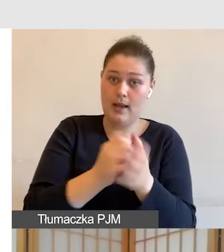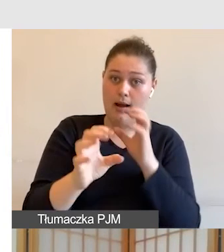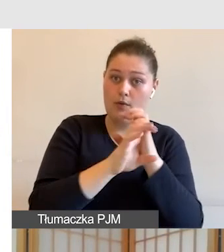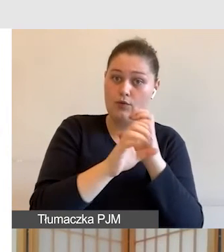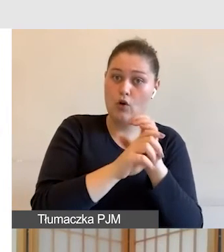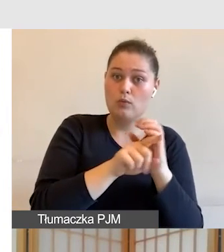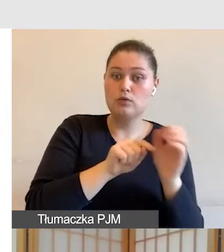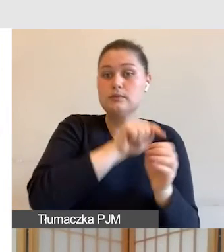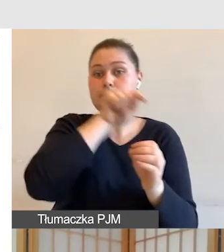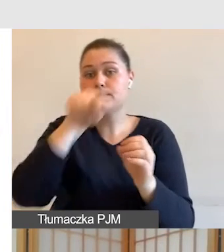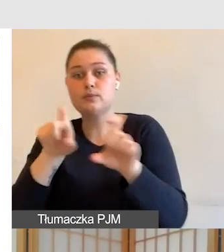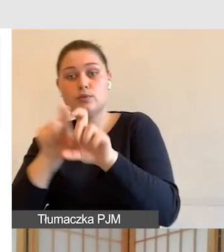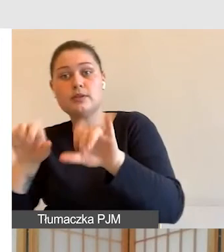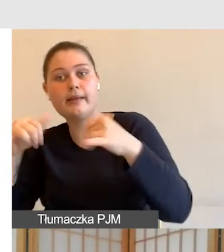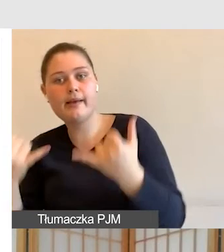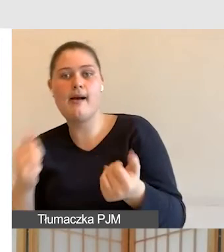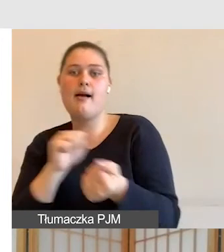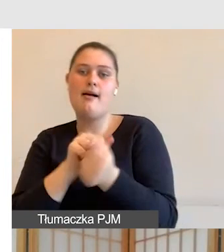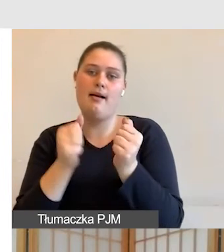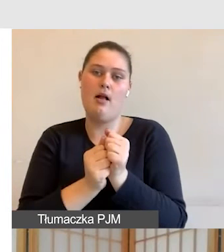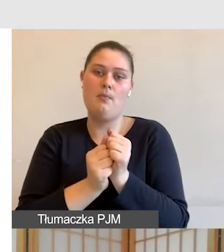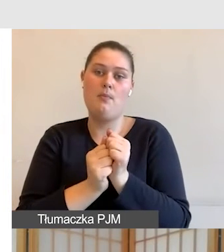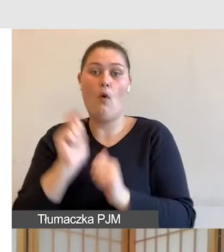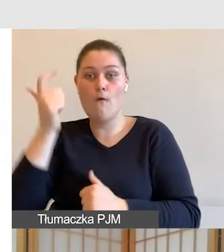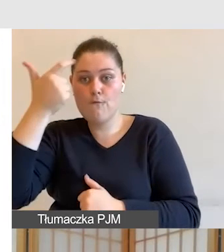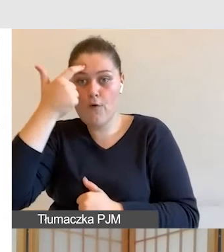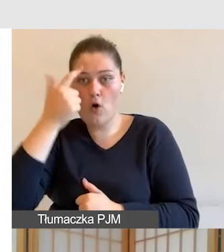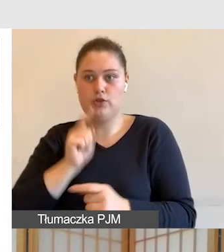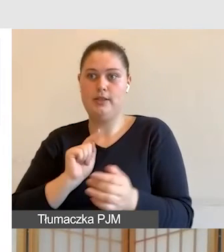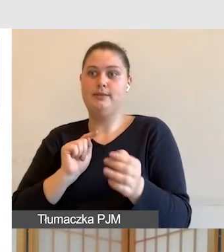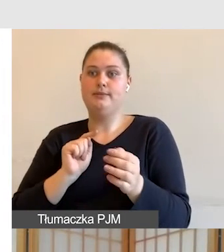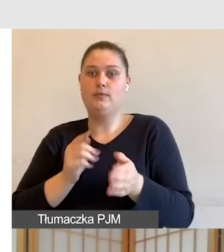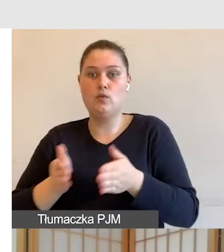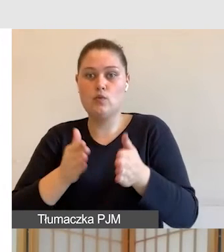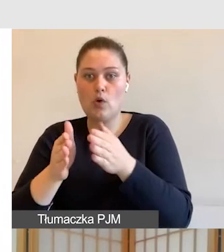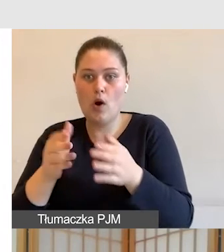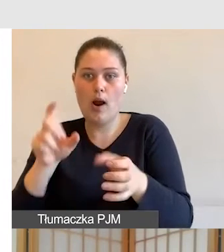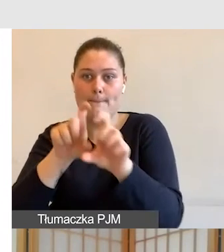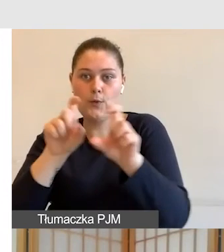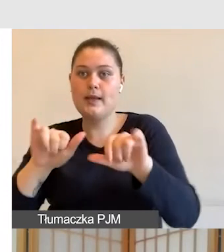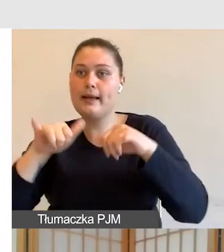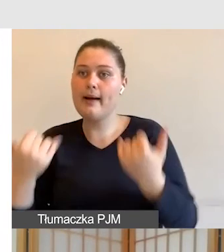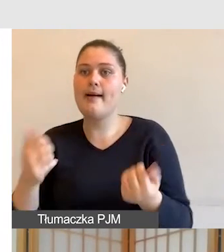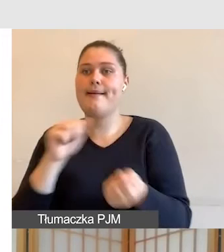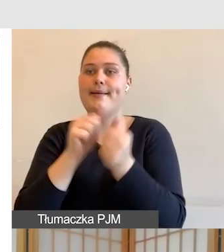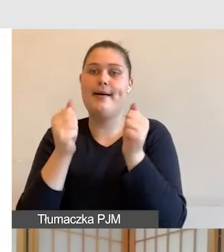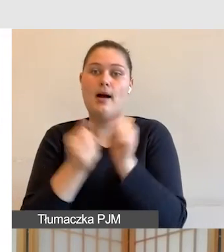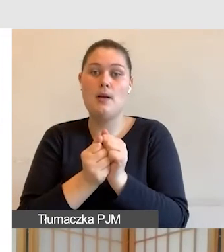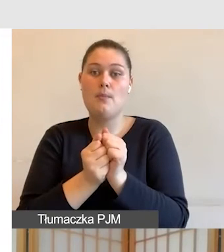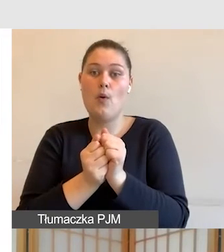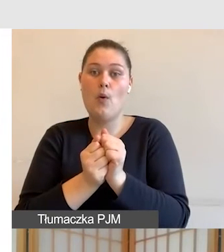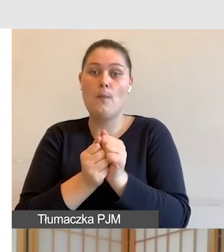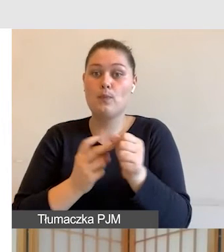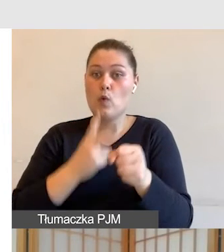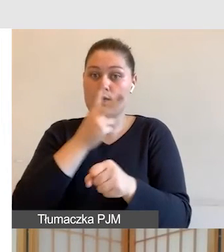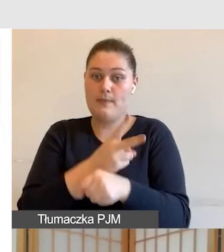można dostać się z dworca PKP do budynku, ponieważ jest niedaleko, czy na przykład jak wygląda dostępność parkingów, co